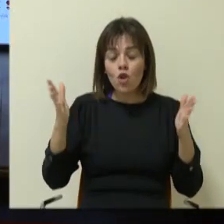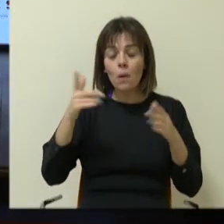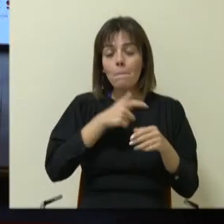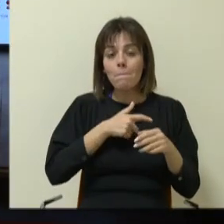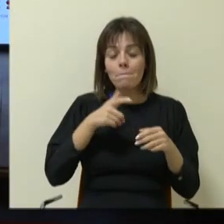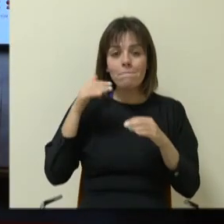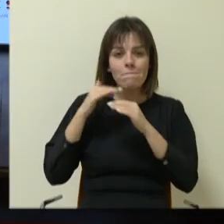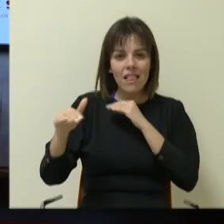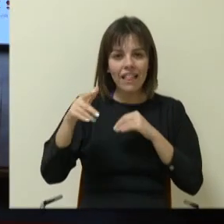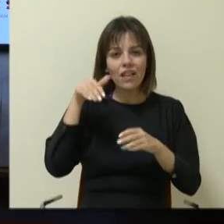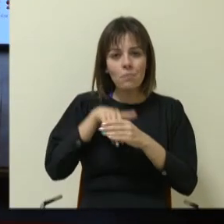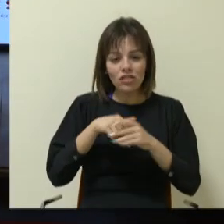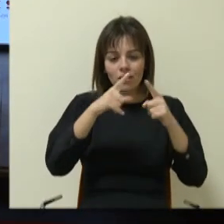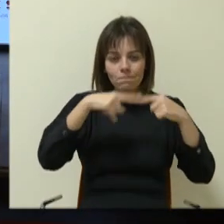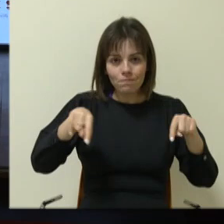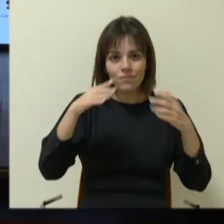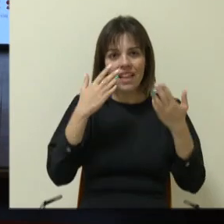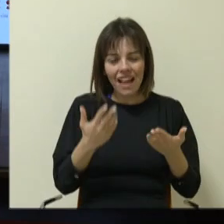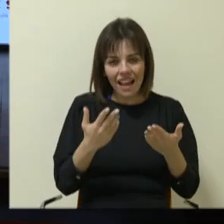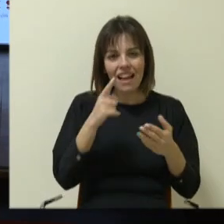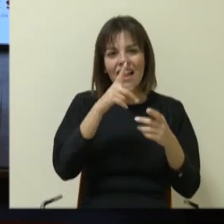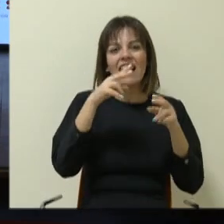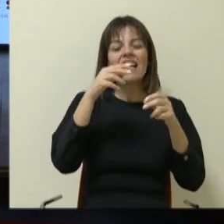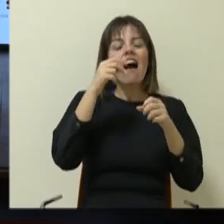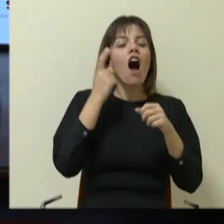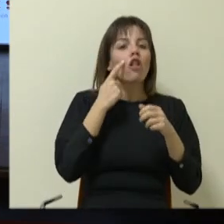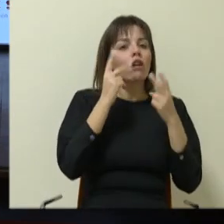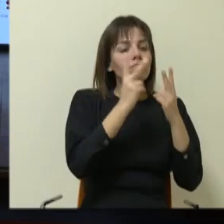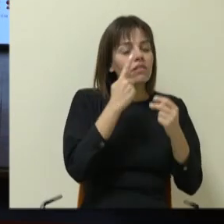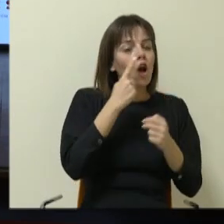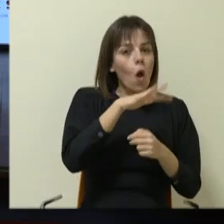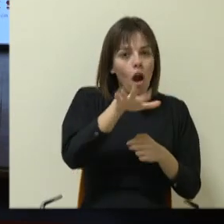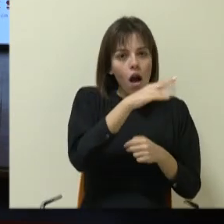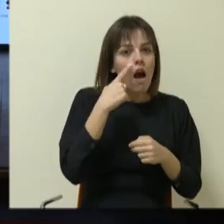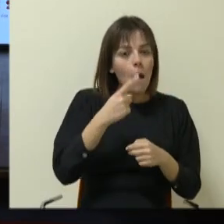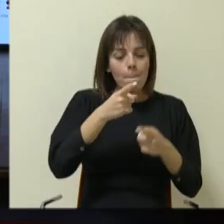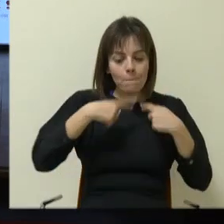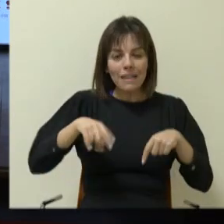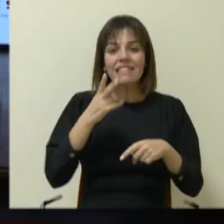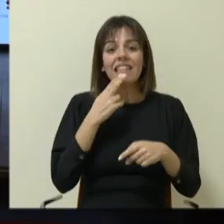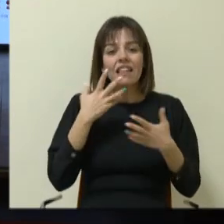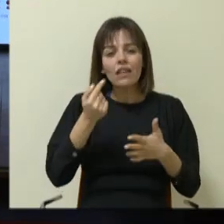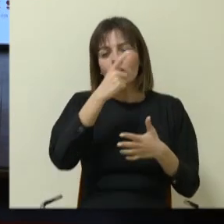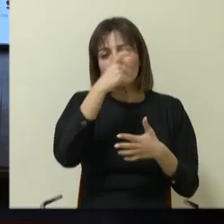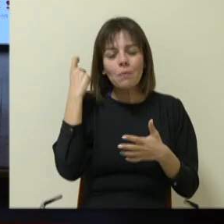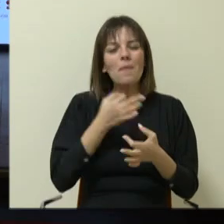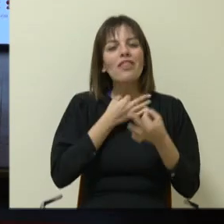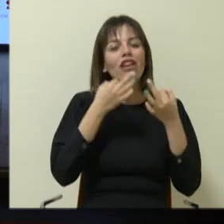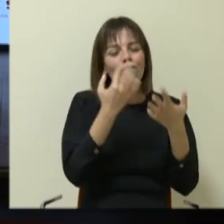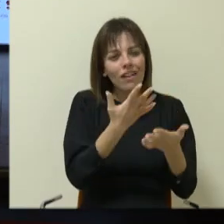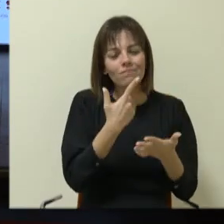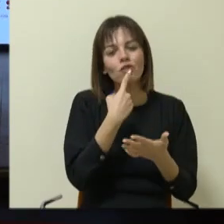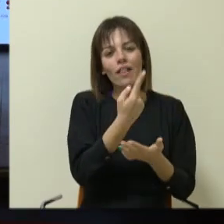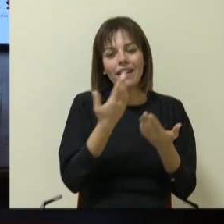Meclisi ve Erkan'ına ve bilhassa reisimiz Gazi Mustafa Kemal Paşa Hazretleri'ne biz kadınlar samimi teşekkürlerimizi takdim